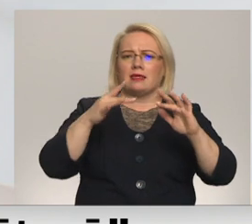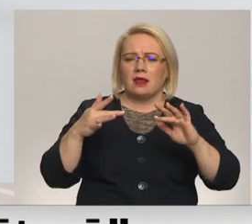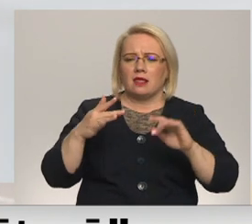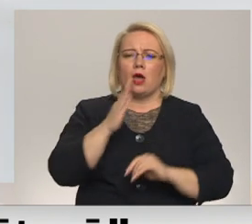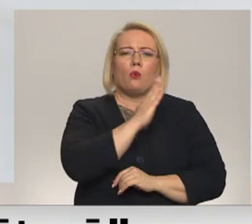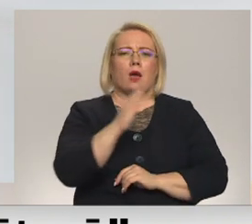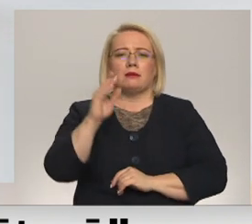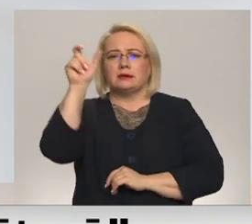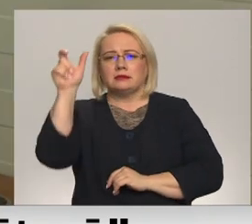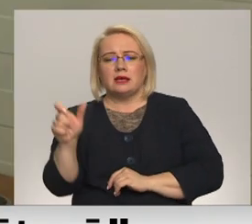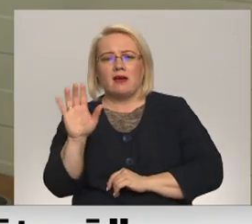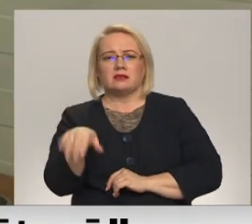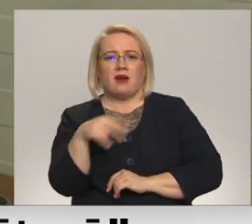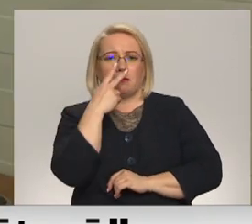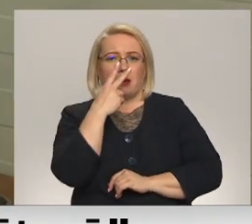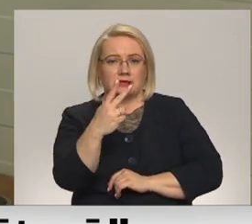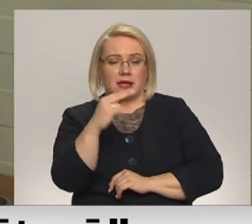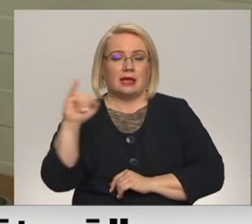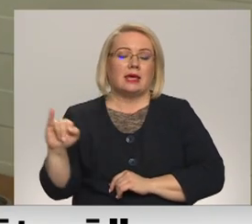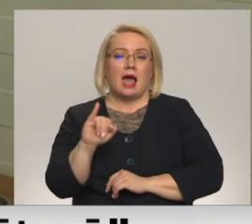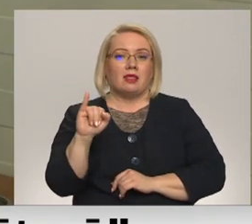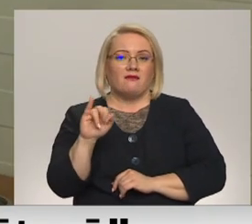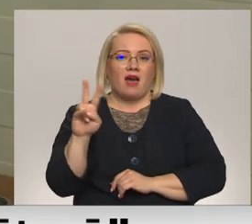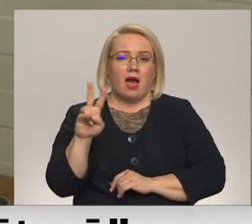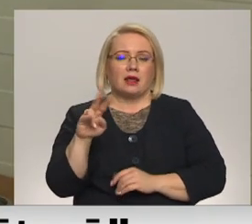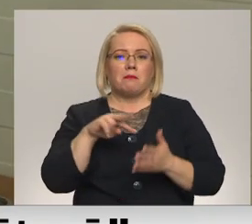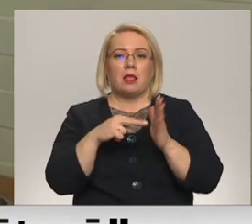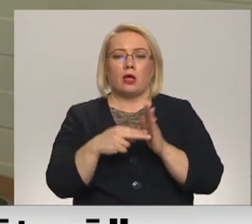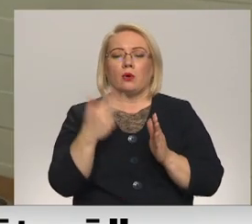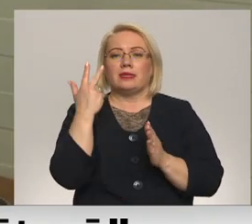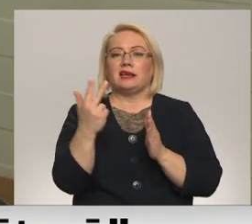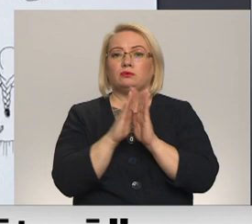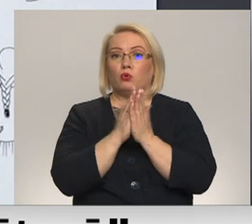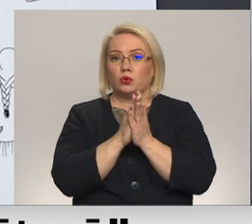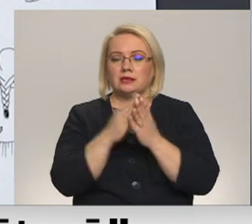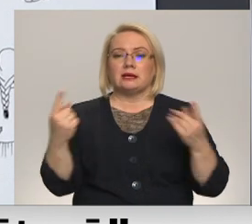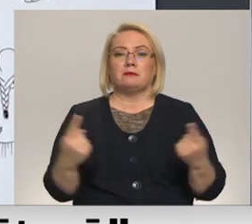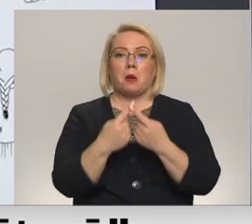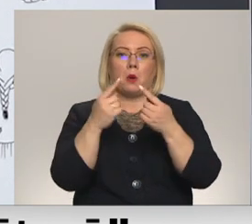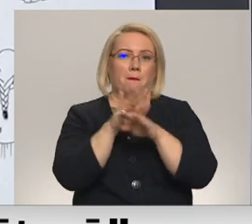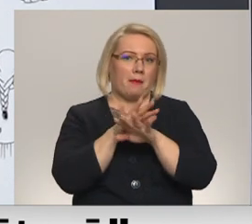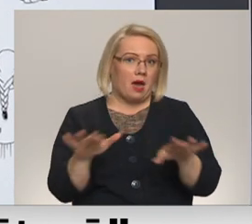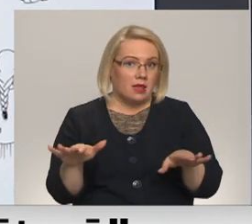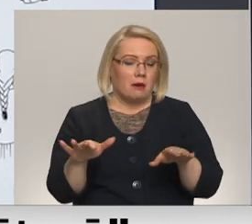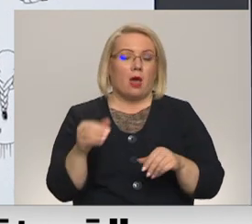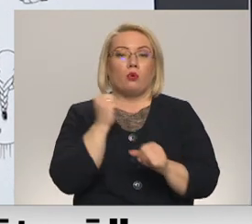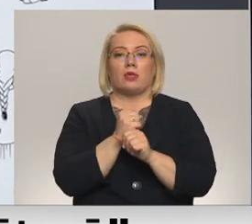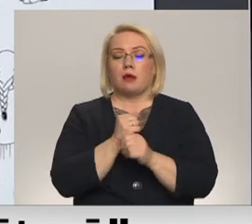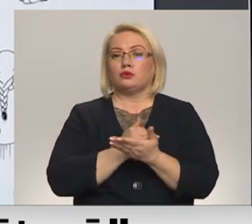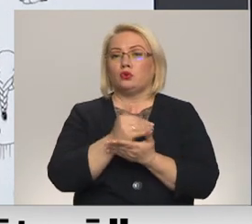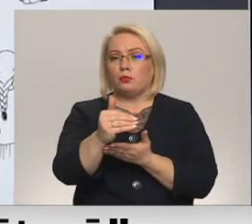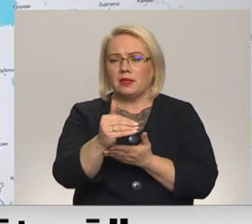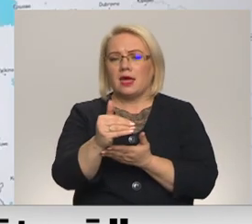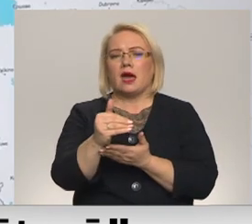paskatīties. Jau janvārī plānots publicēt vēl trīs daņša burtnīcas, kas vairāk piemērotas bērniem. Tad jau darbs turpināsies